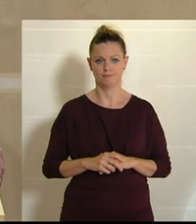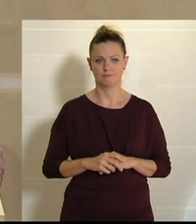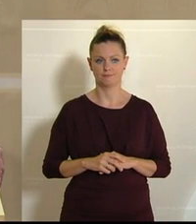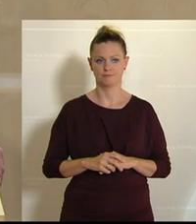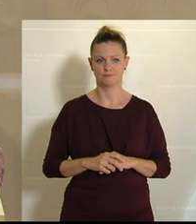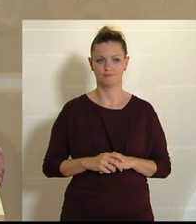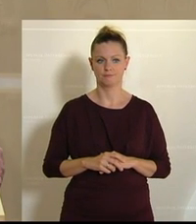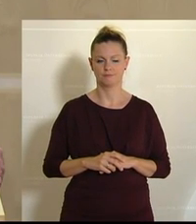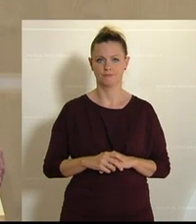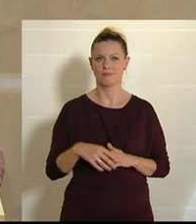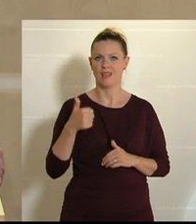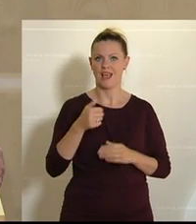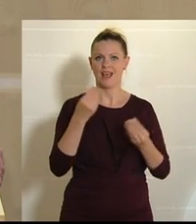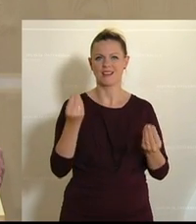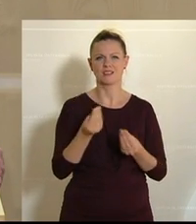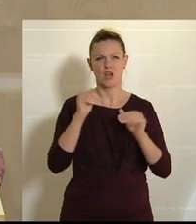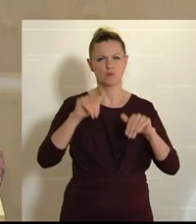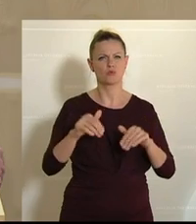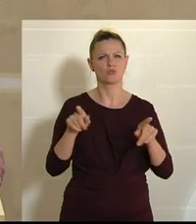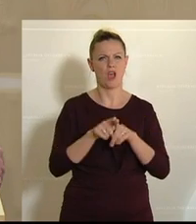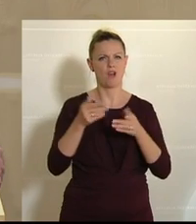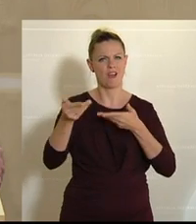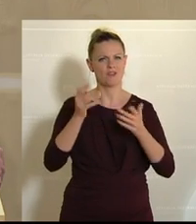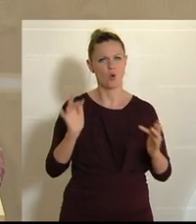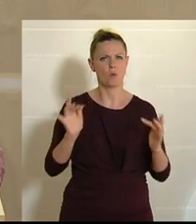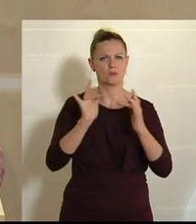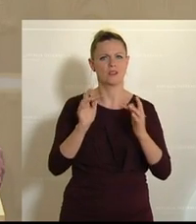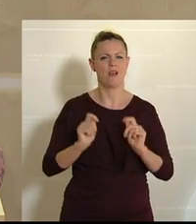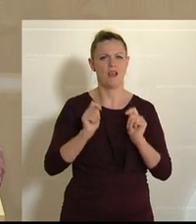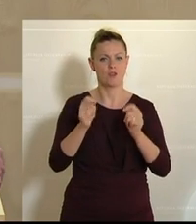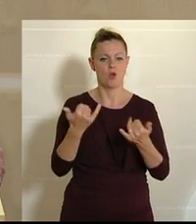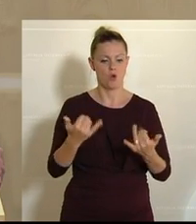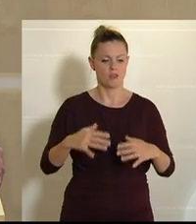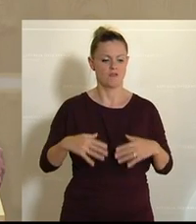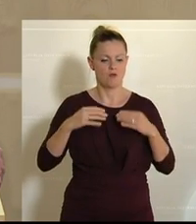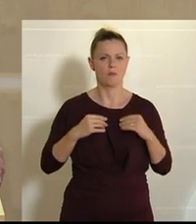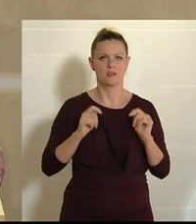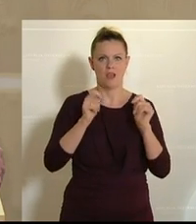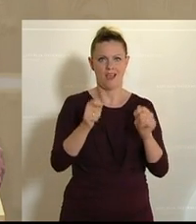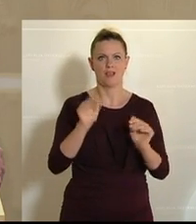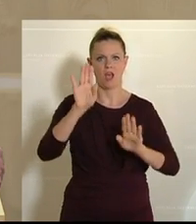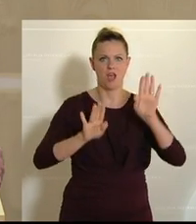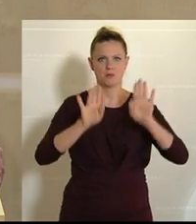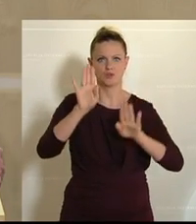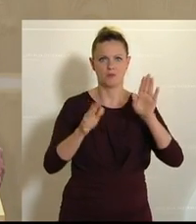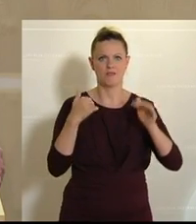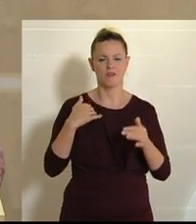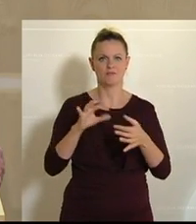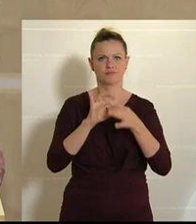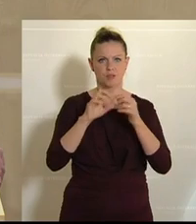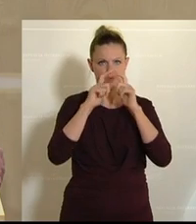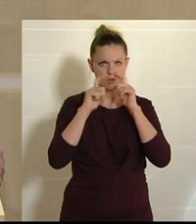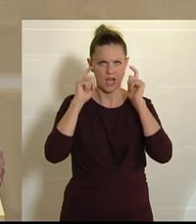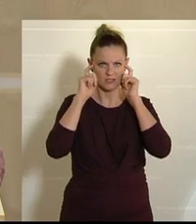Eines generell auch zur Behandlung oppositioneller Anträge. Wir haben also heute Vormittag über Anträge abgestimmt, betreffend Mund